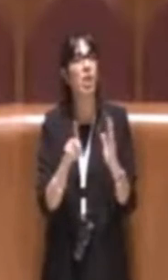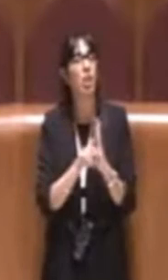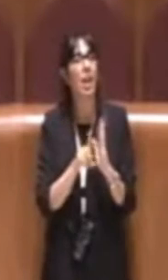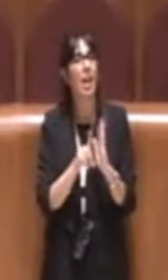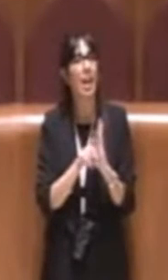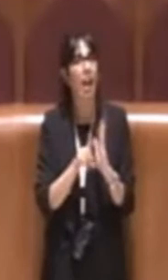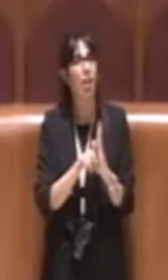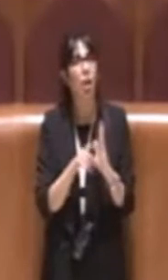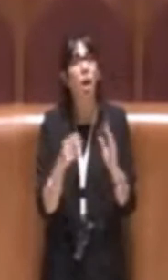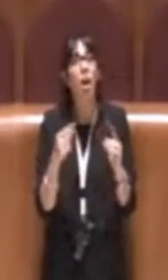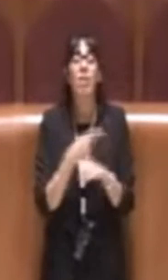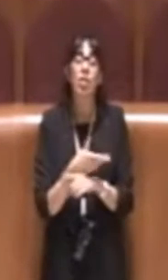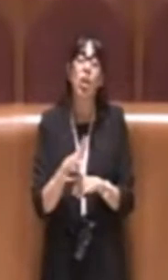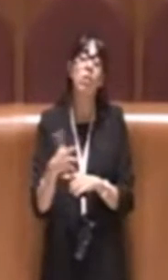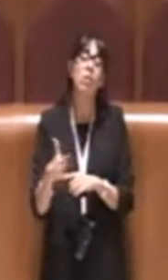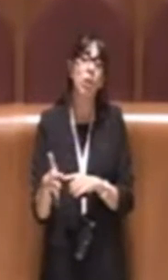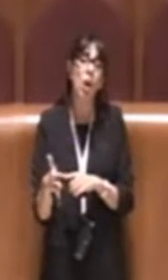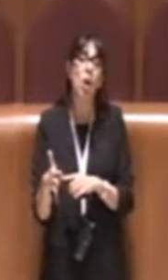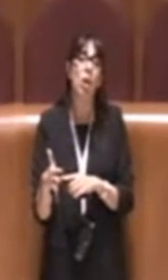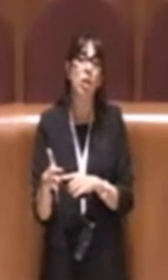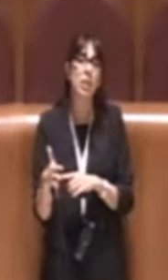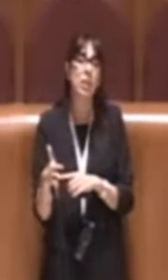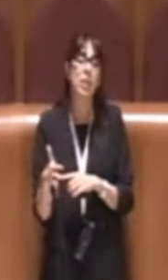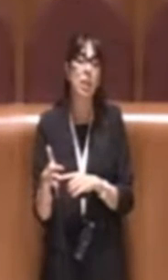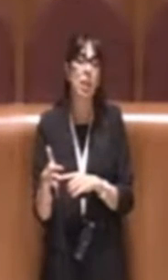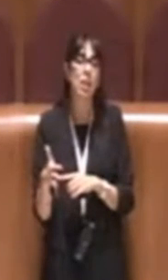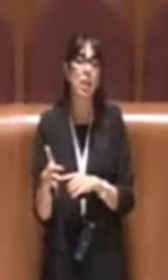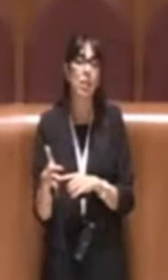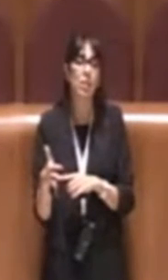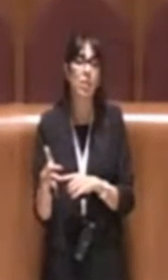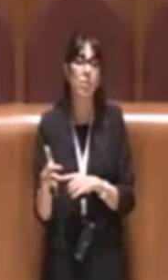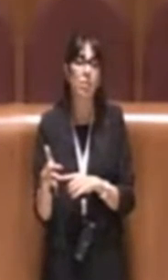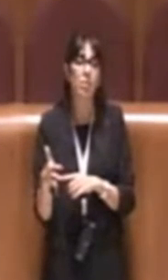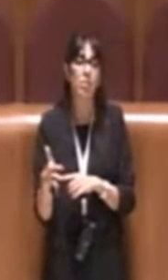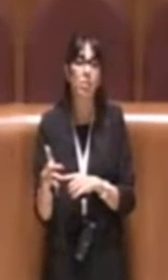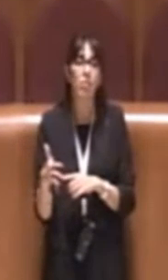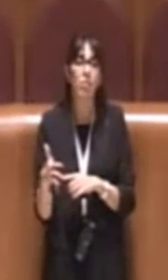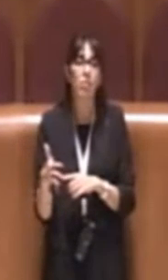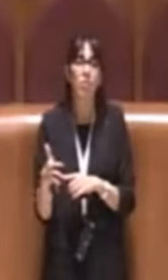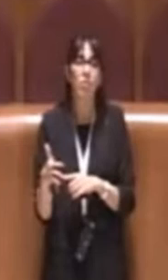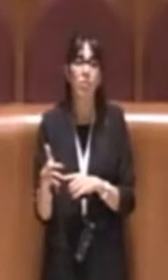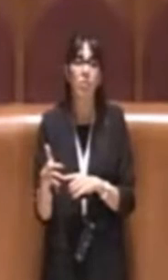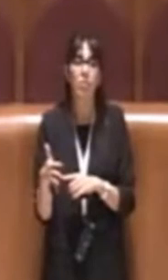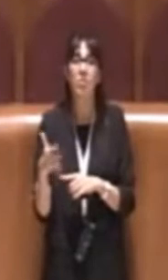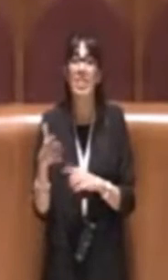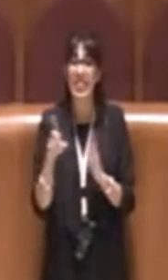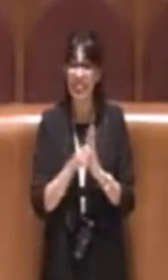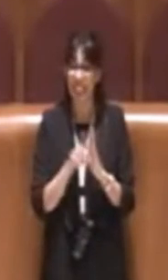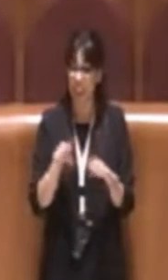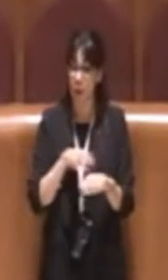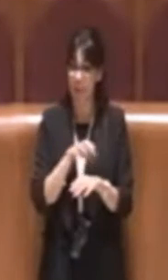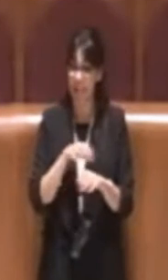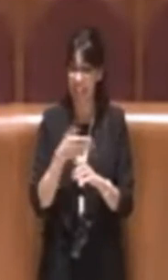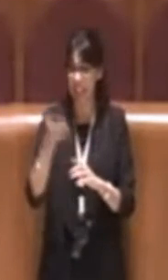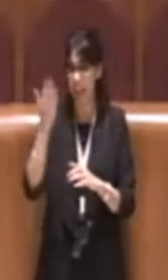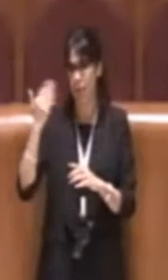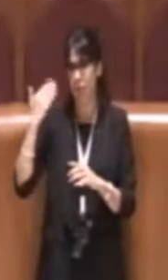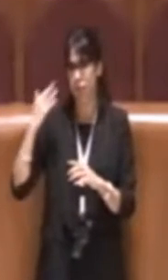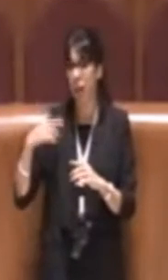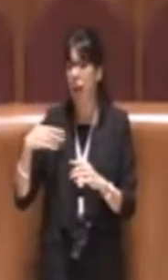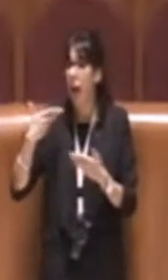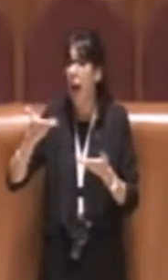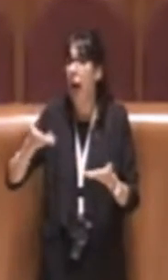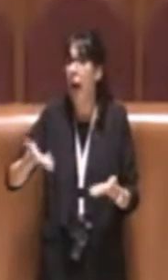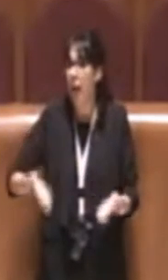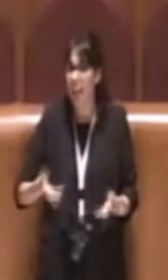mentre forse a svariati decenni dall'approvazione di quel decreto dovremmo fare uno